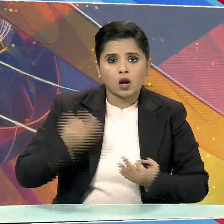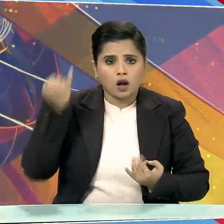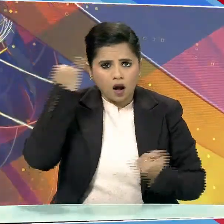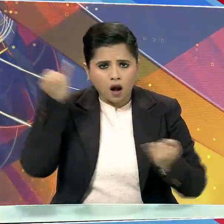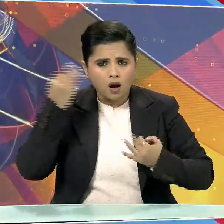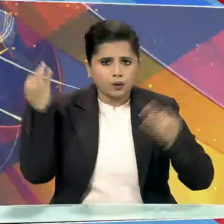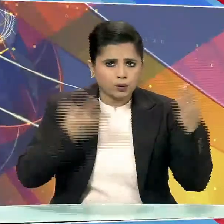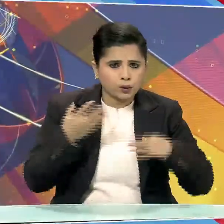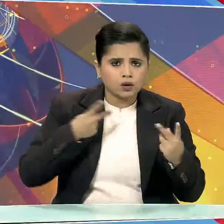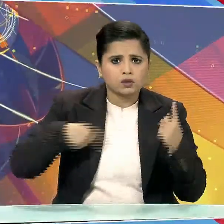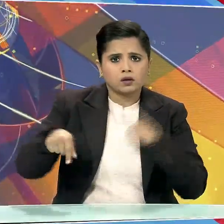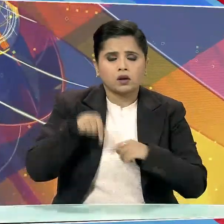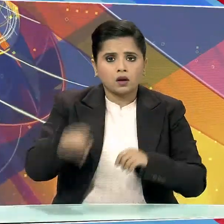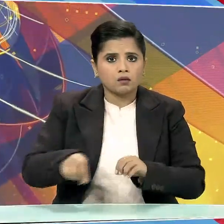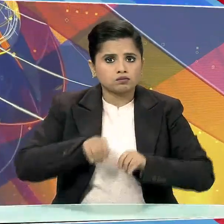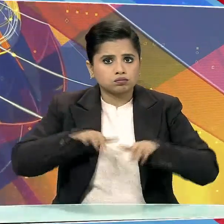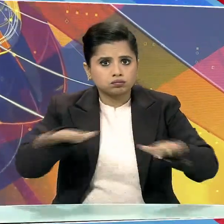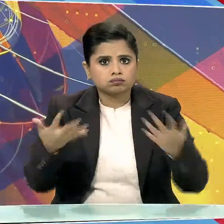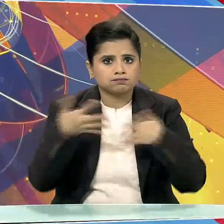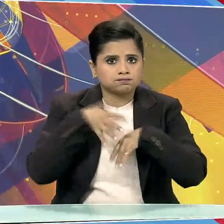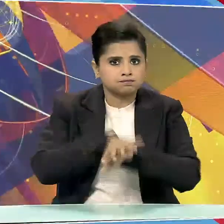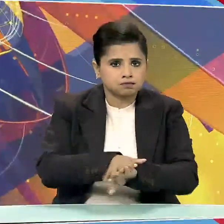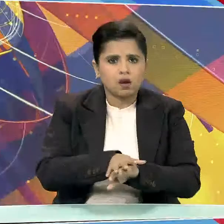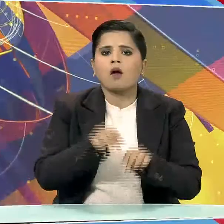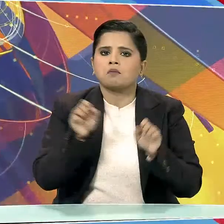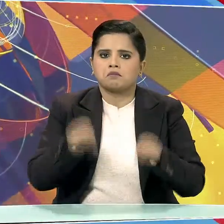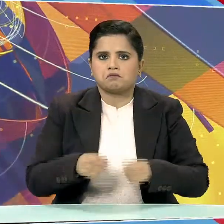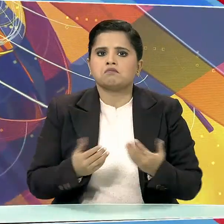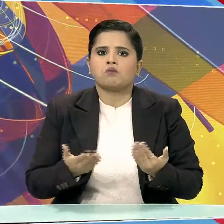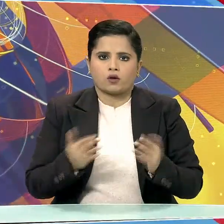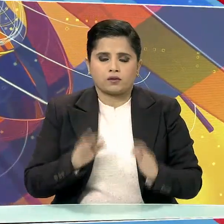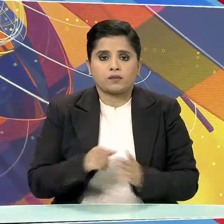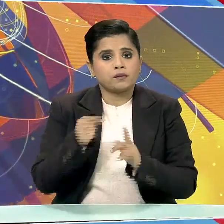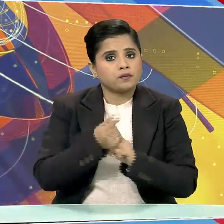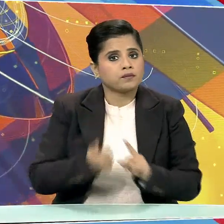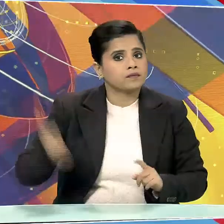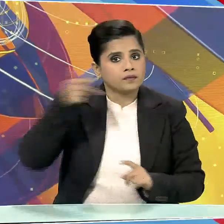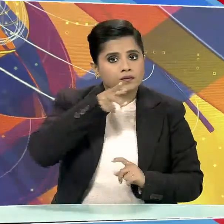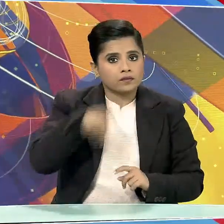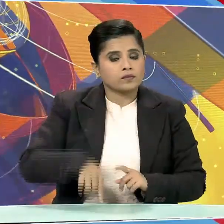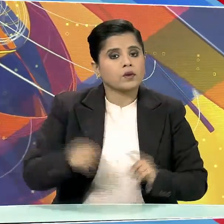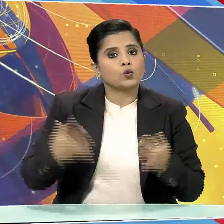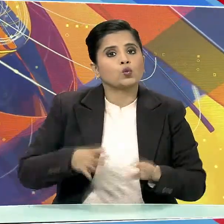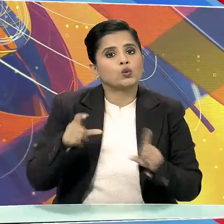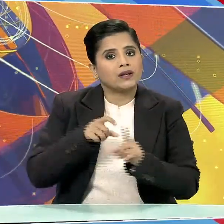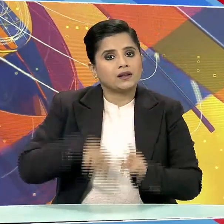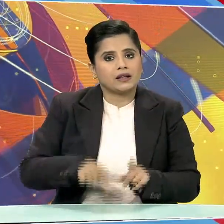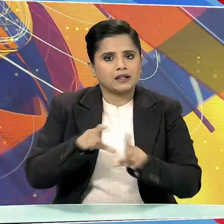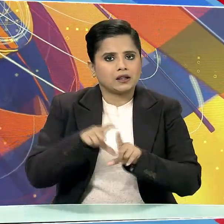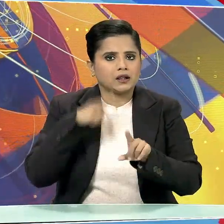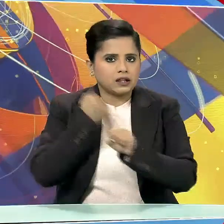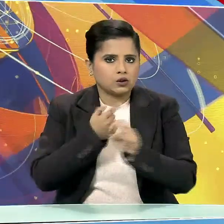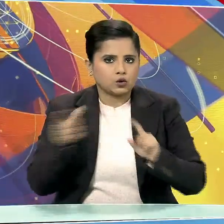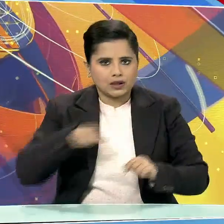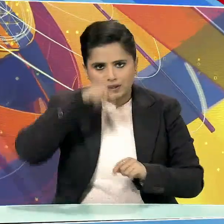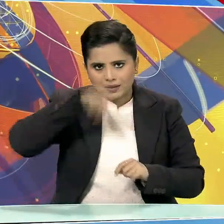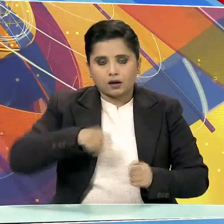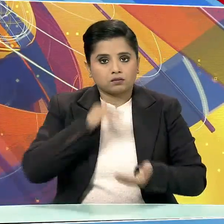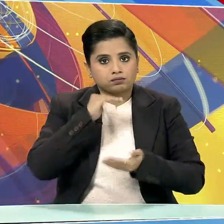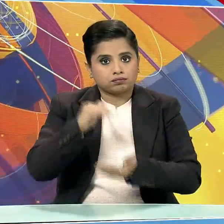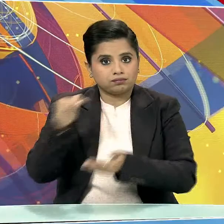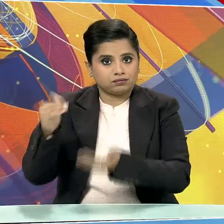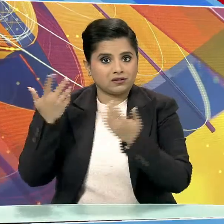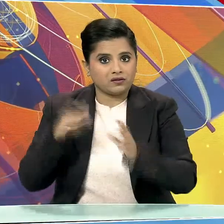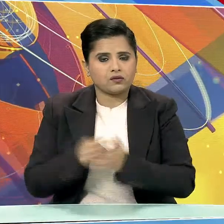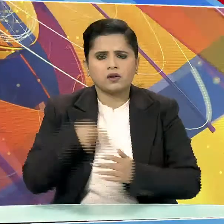प्रभाव और समावेश के कारव संभव होई है राश्पती ने नई दिल्ली में डिज्टल इंडिया पुरसकार प्रदान करने के